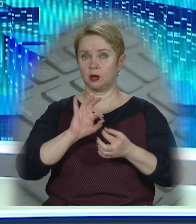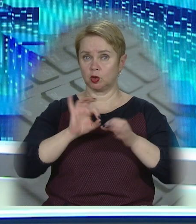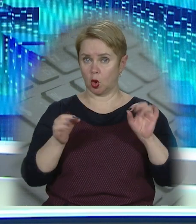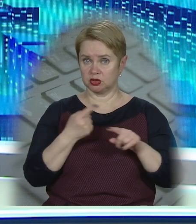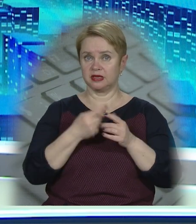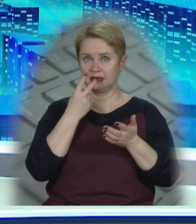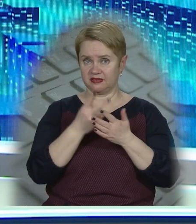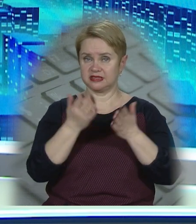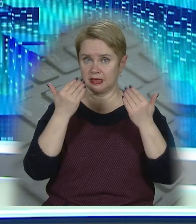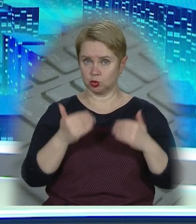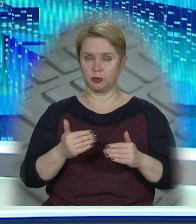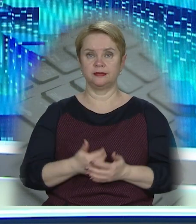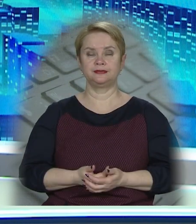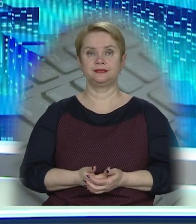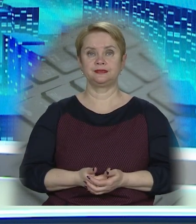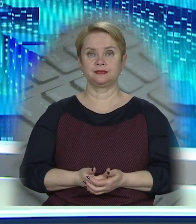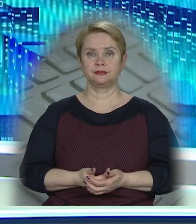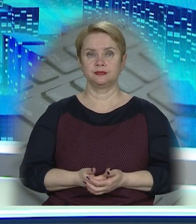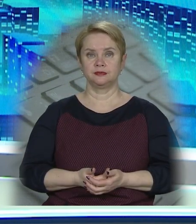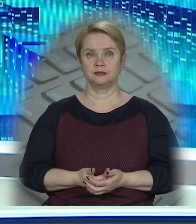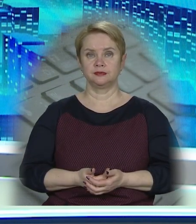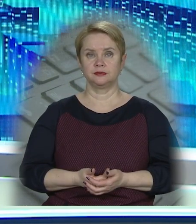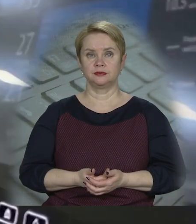Докладніше про це дивіться у наступному матеріалі.